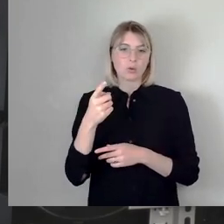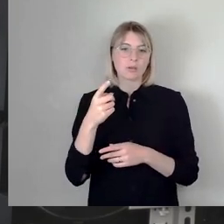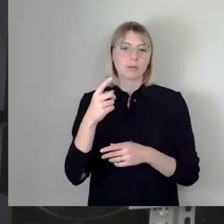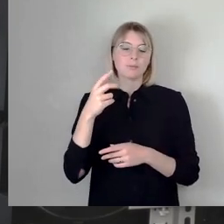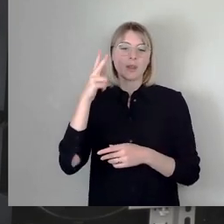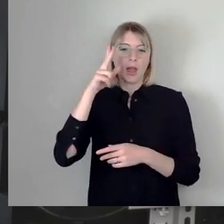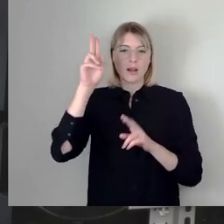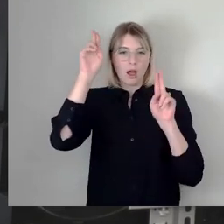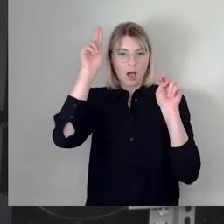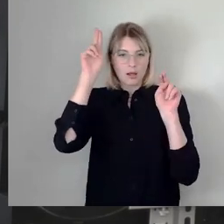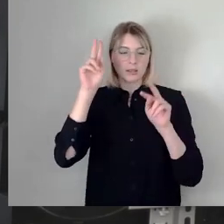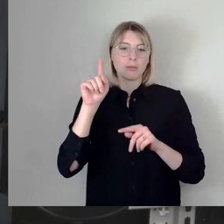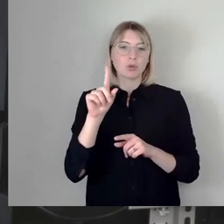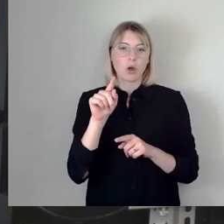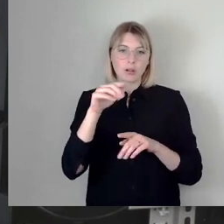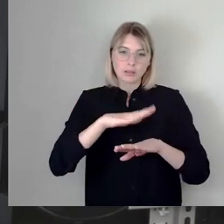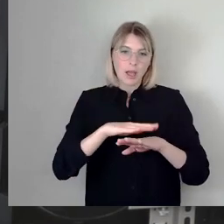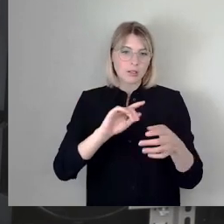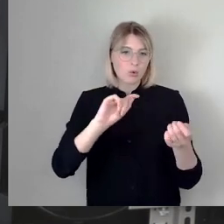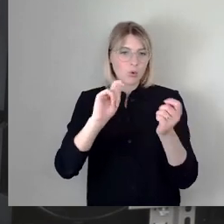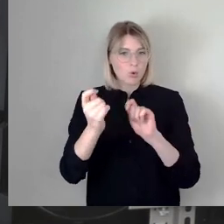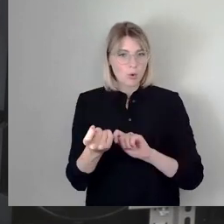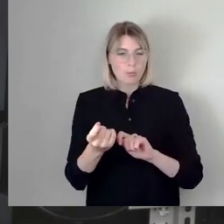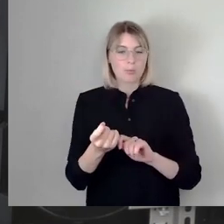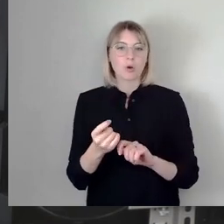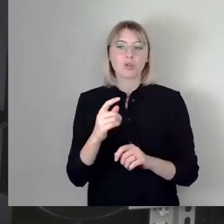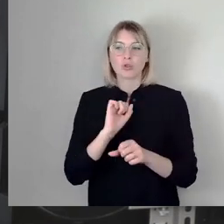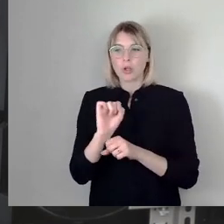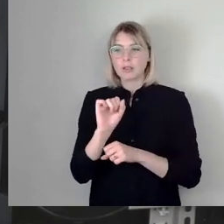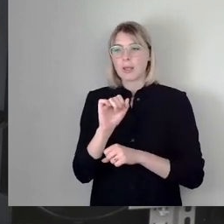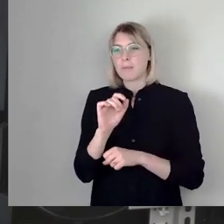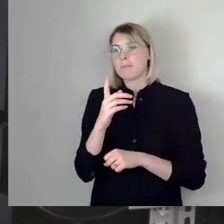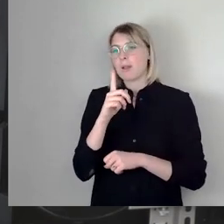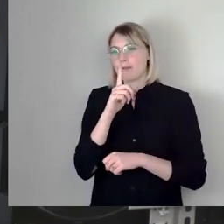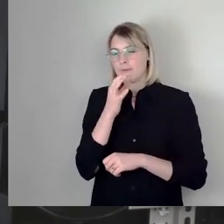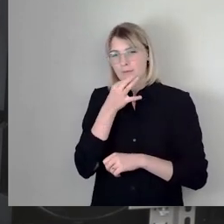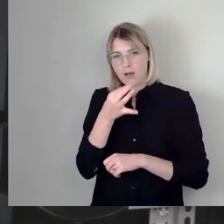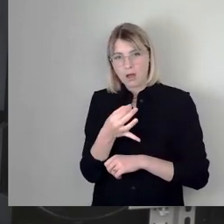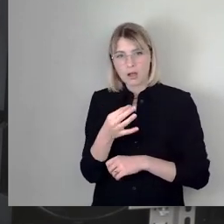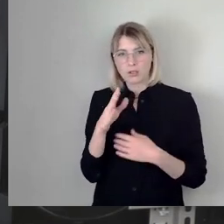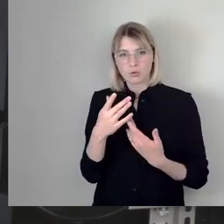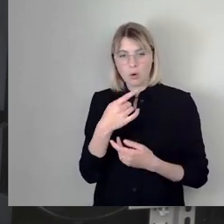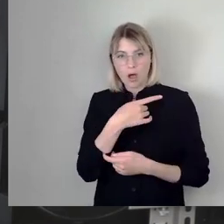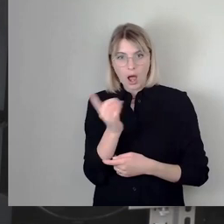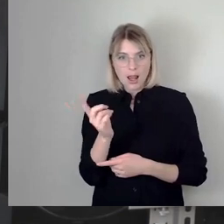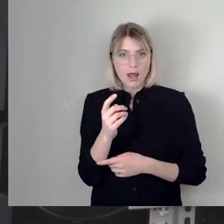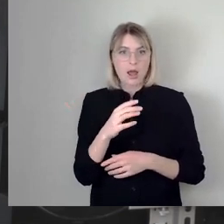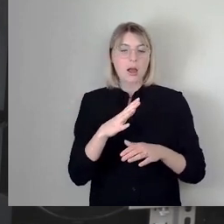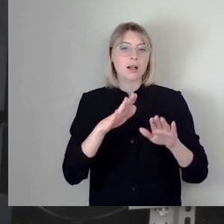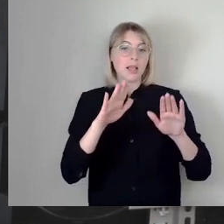also die Zeiten und eine leise Frage bleibt bei mir. Sind wir nun alle islamophob? Vielen Dank.